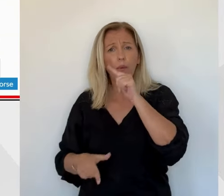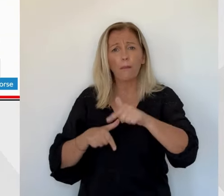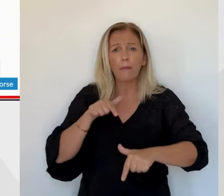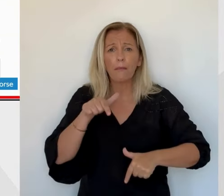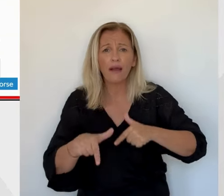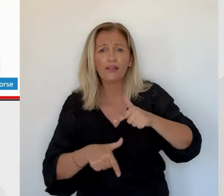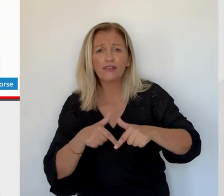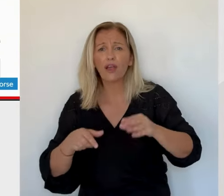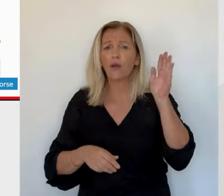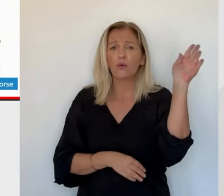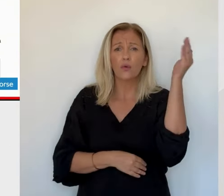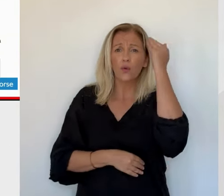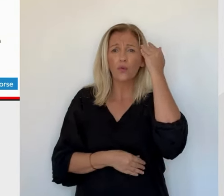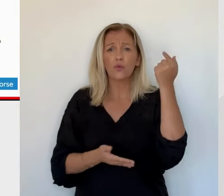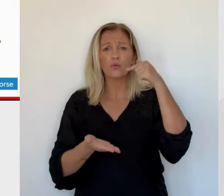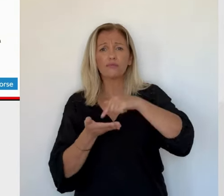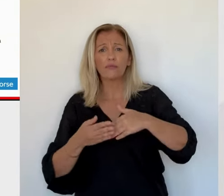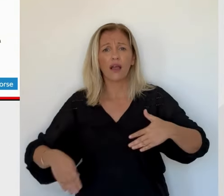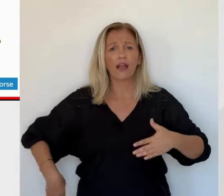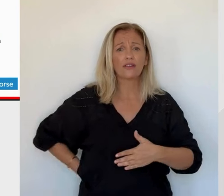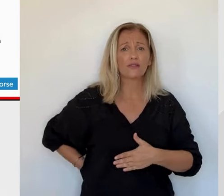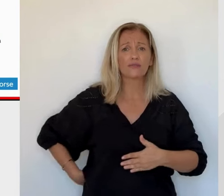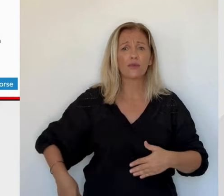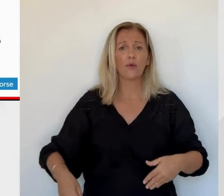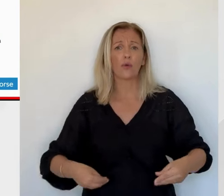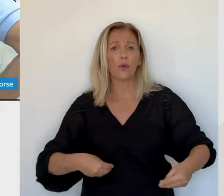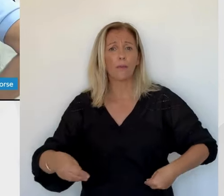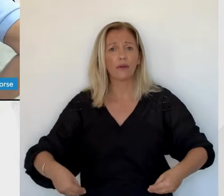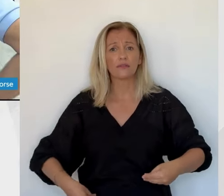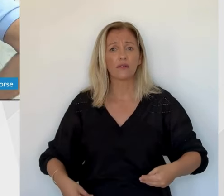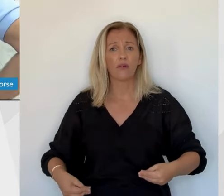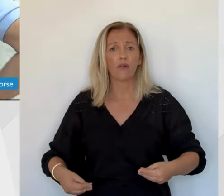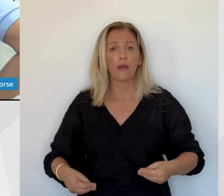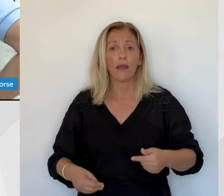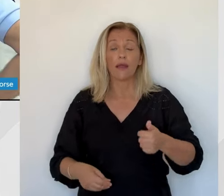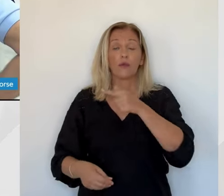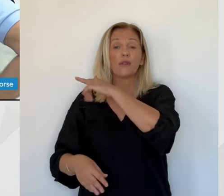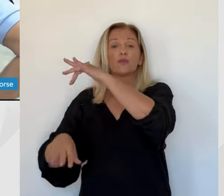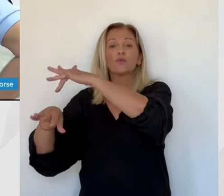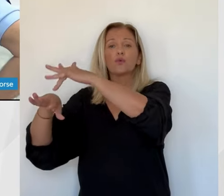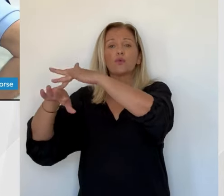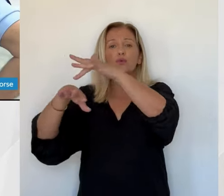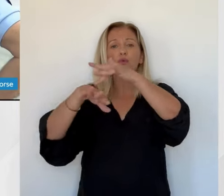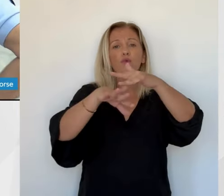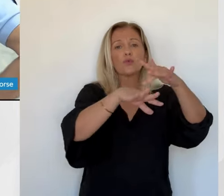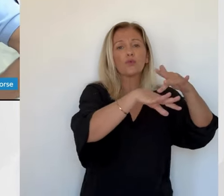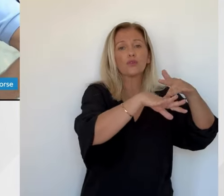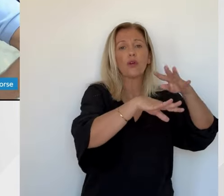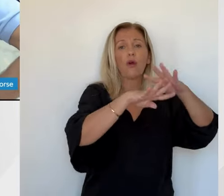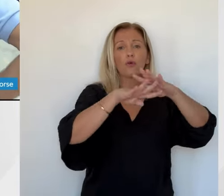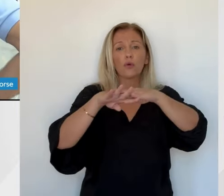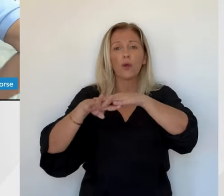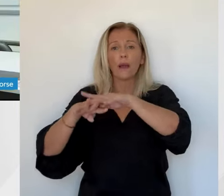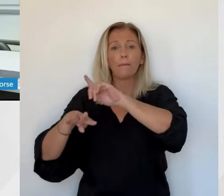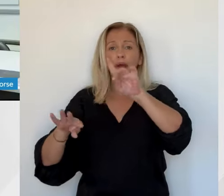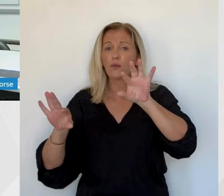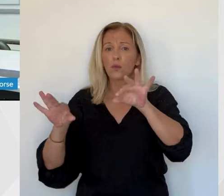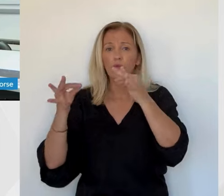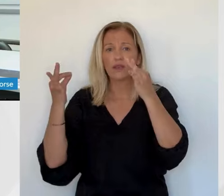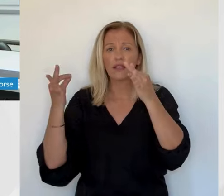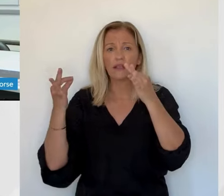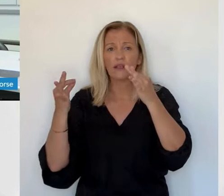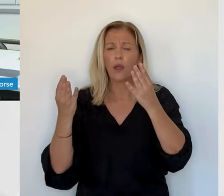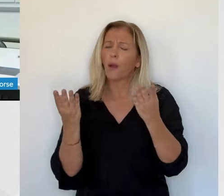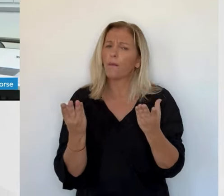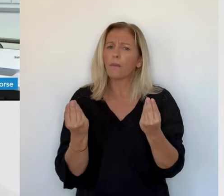stade, les recherches à proximité des lieux où il avait ses habitudes n'ont rien donné. L'homme de 41 ans est également un commerçant connu dans la